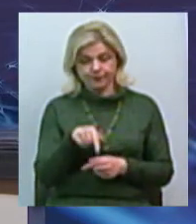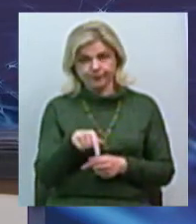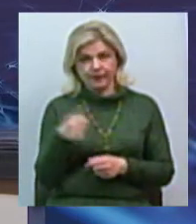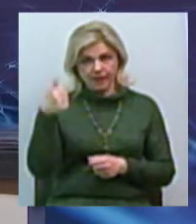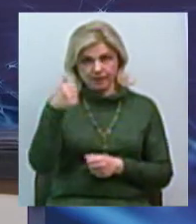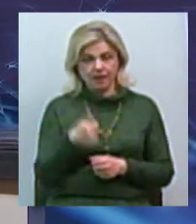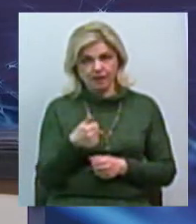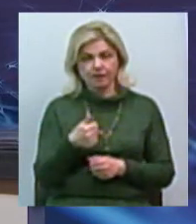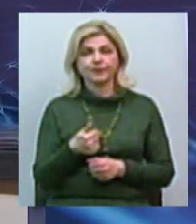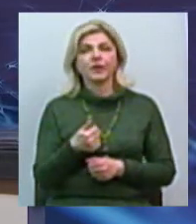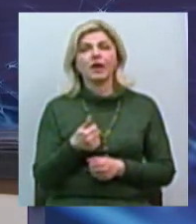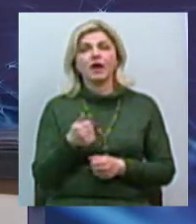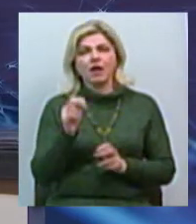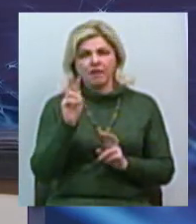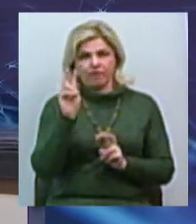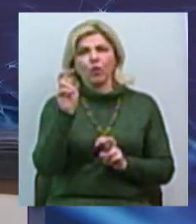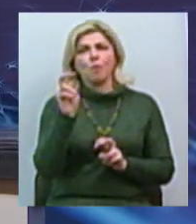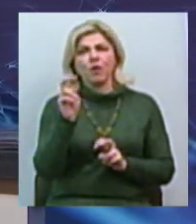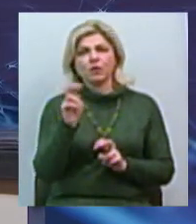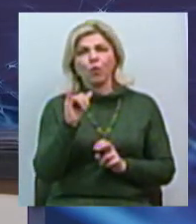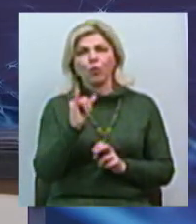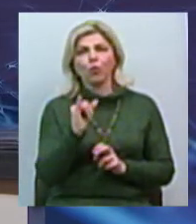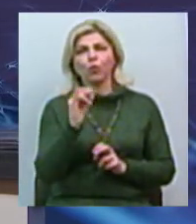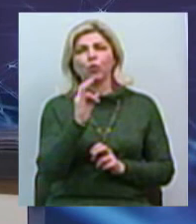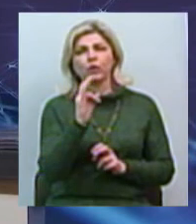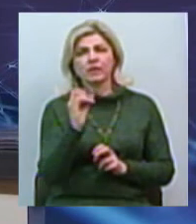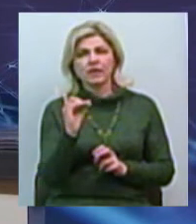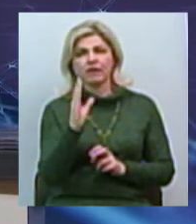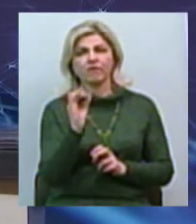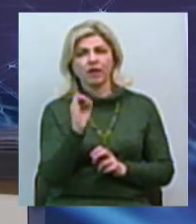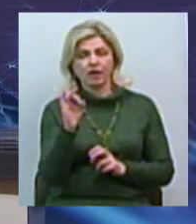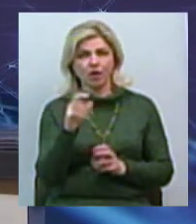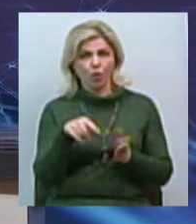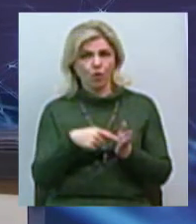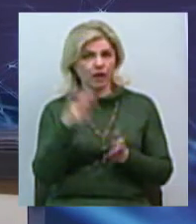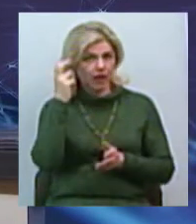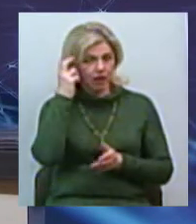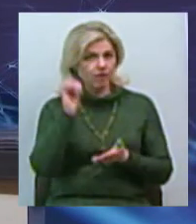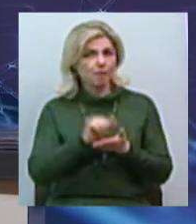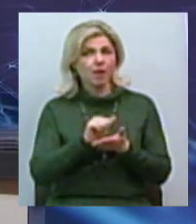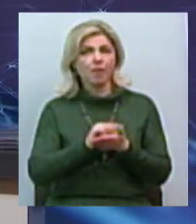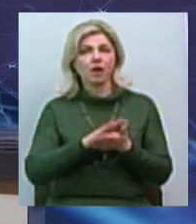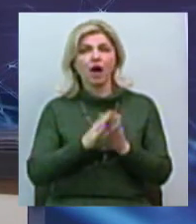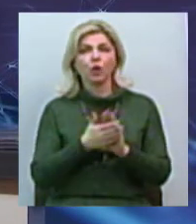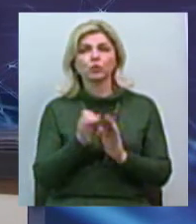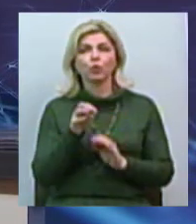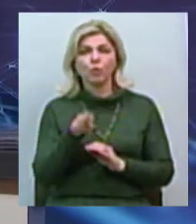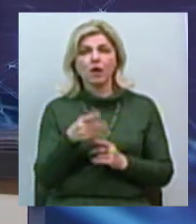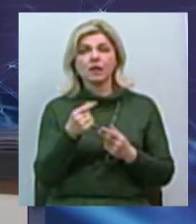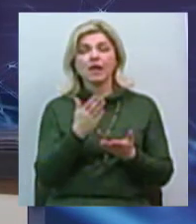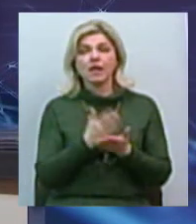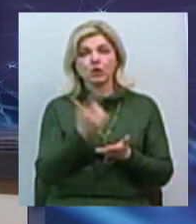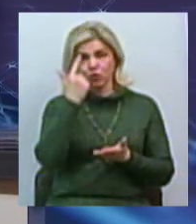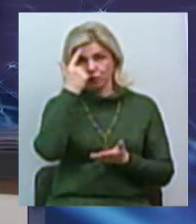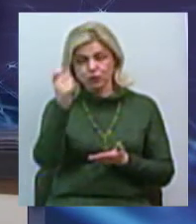інвестиційна компанія «Универ», город Київ, велика меморандум, в якому їй сообщили, що